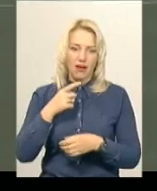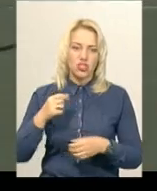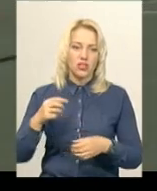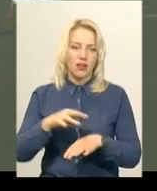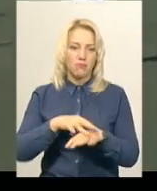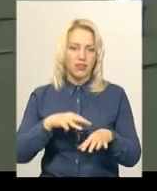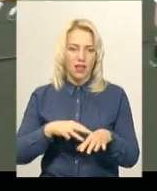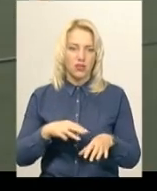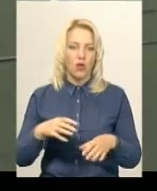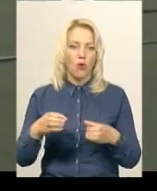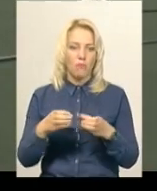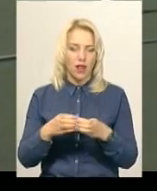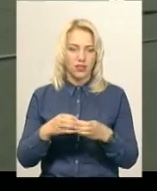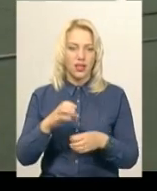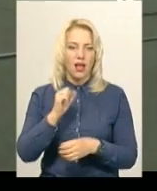Юлтуховський.